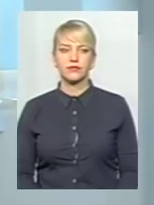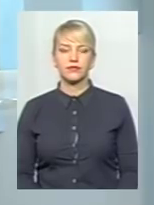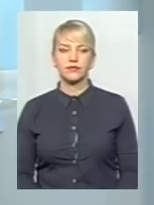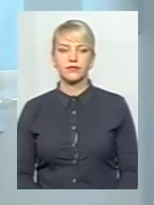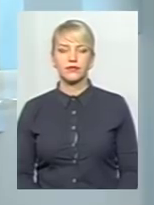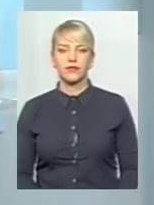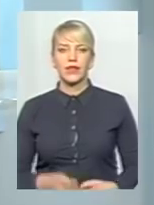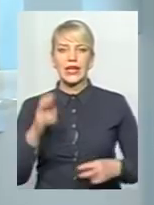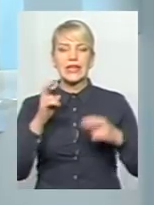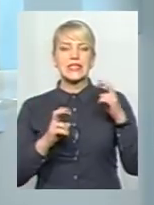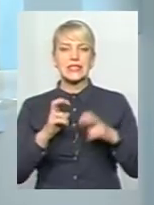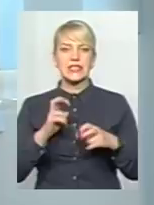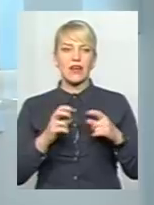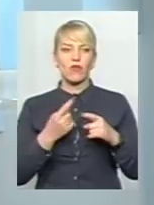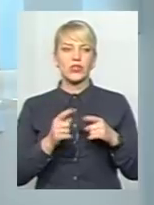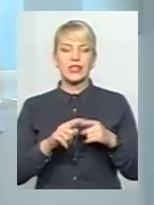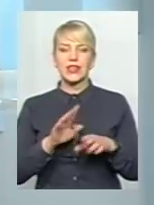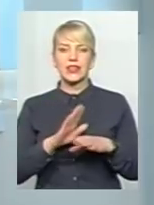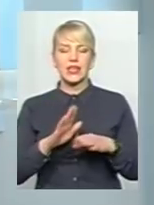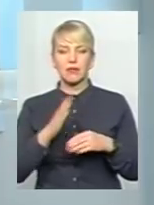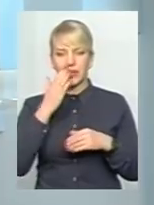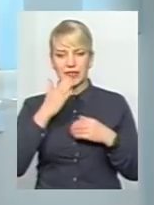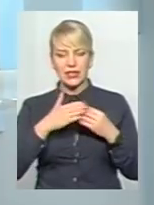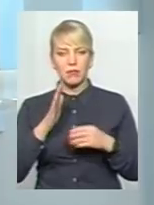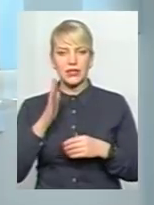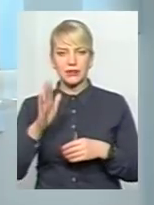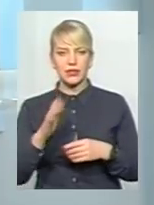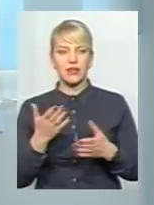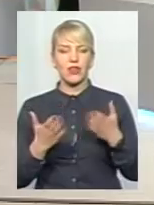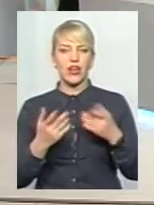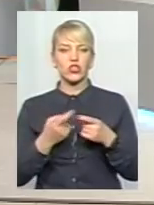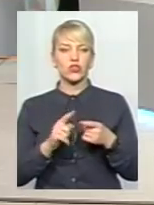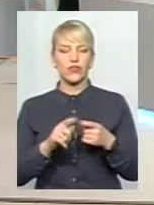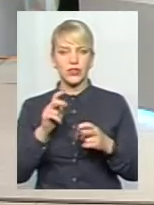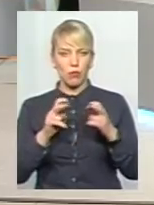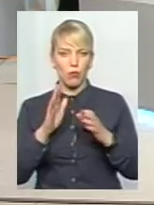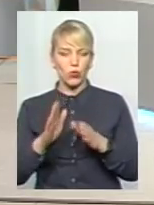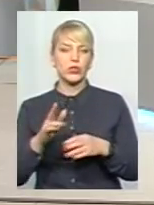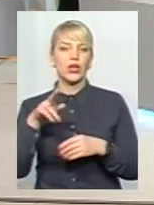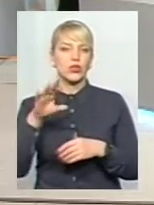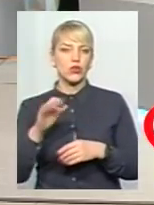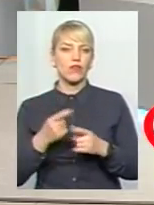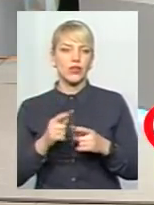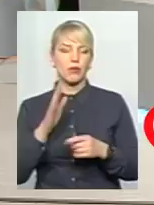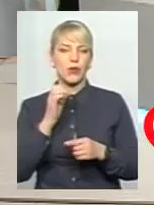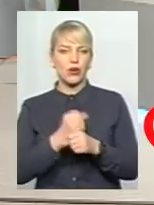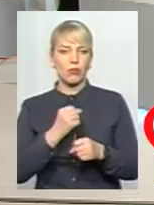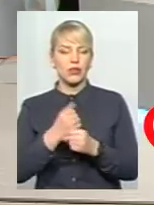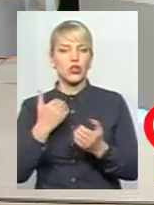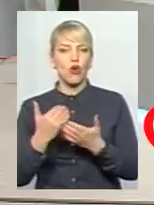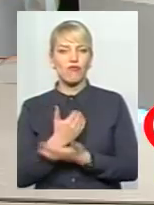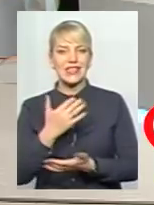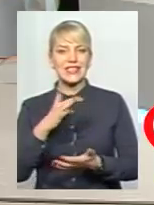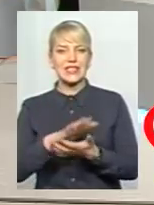Завод це ще, ми так розуміємо, неблизька перспектива. І навіть якщо він буде, то він перероблятиме нове сміття. А полігон,